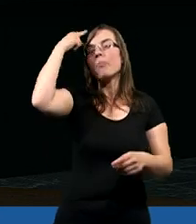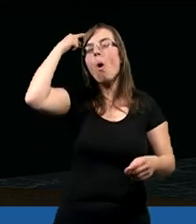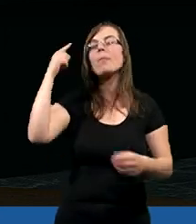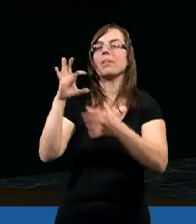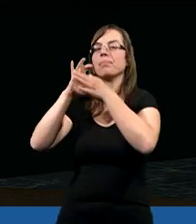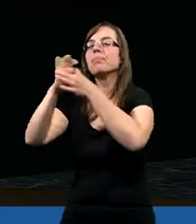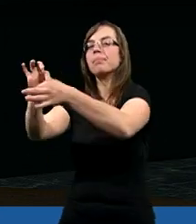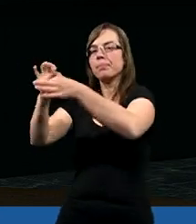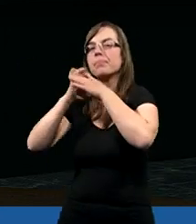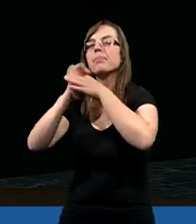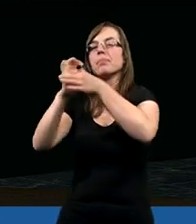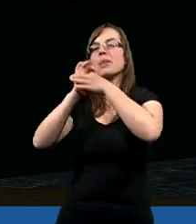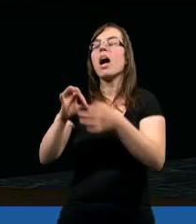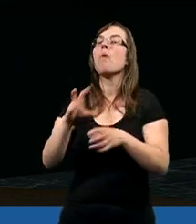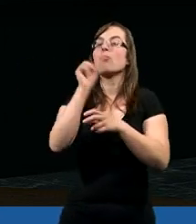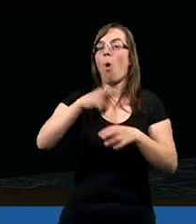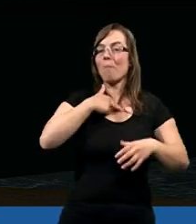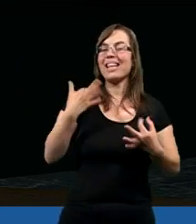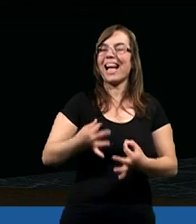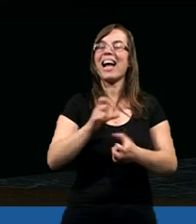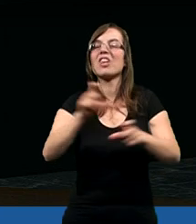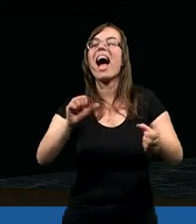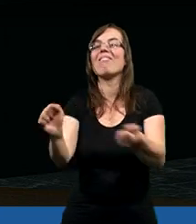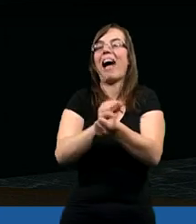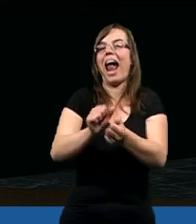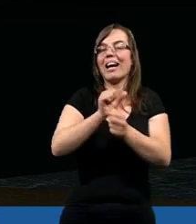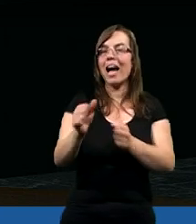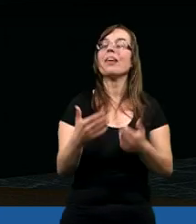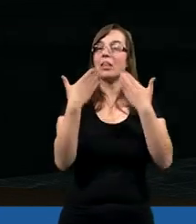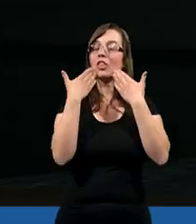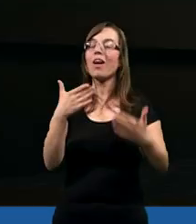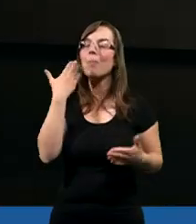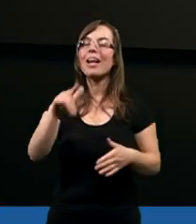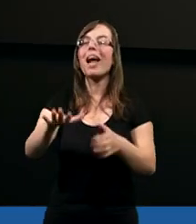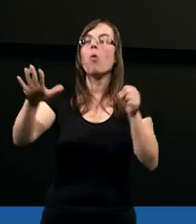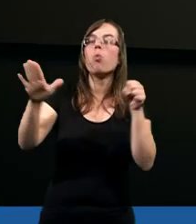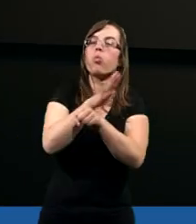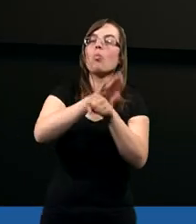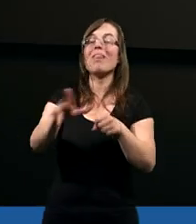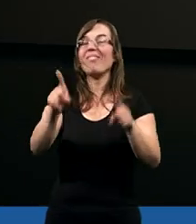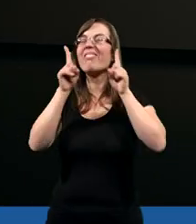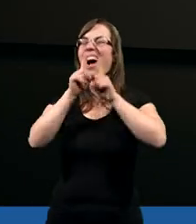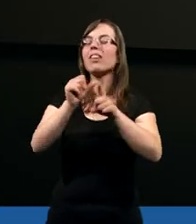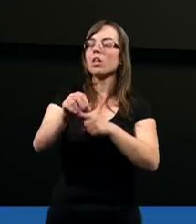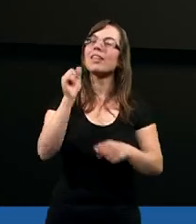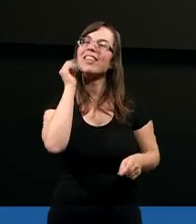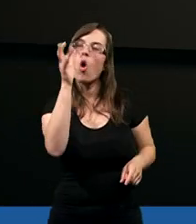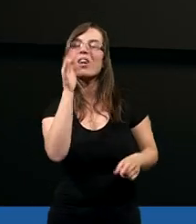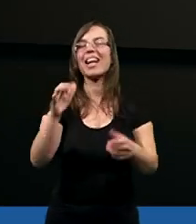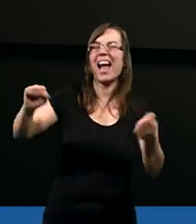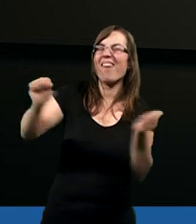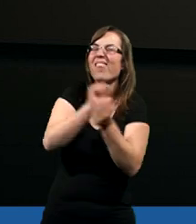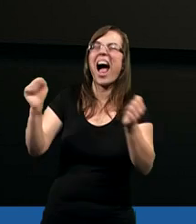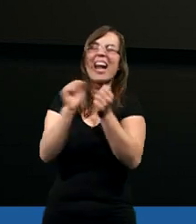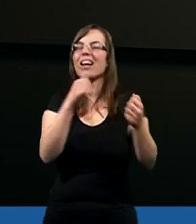zapominamy czasem, że jesteśmy w środku walki. Tak, dziękuję bardzo za to uzupełnienie. Rzeczywiście to jest codzienna